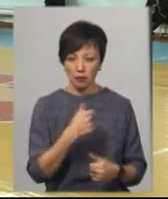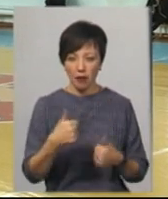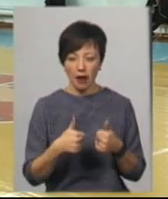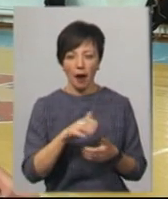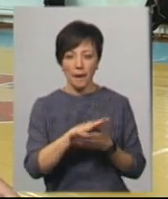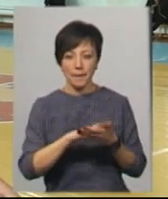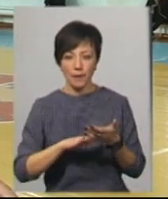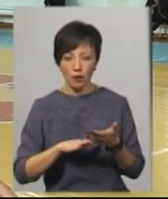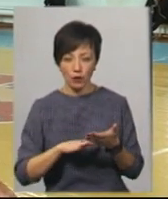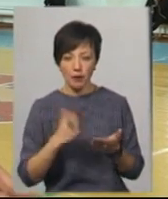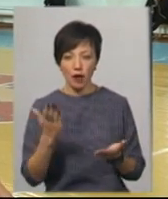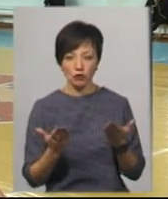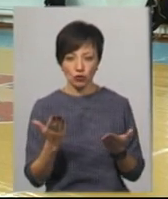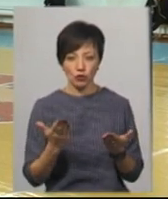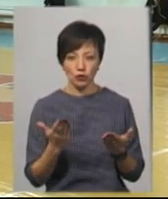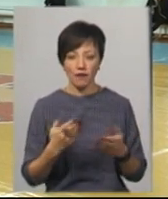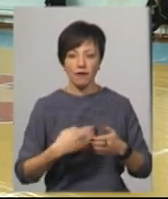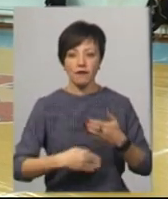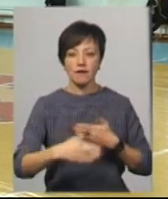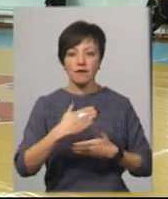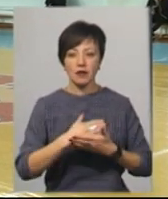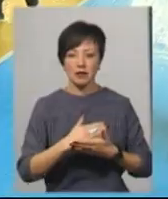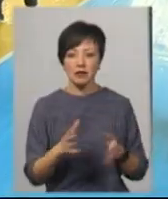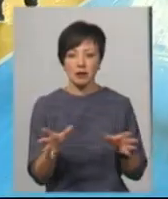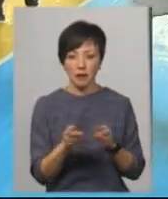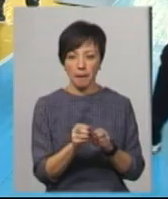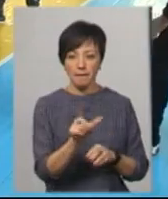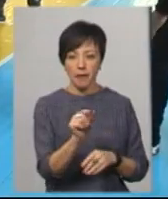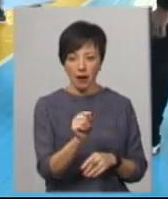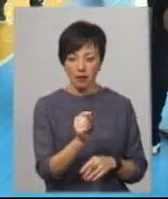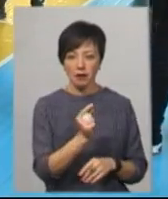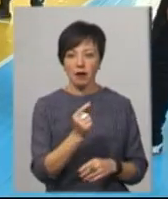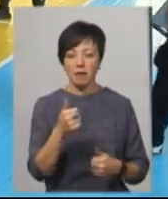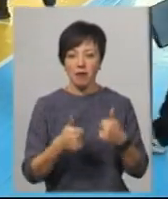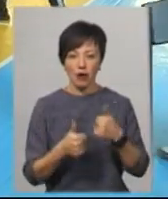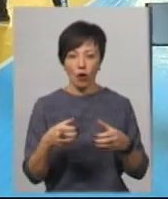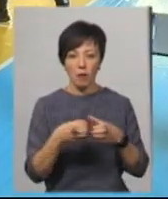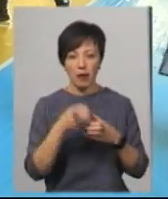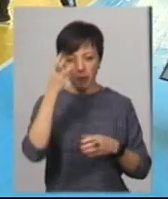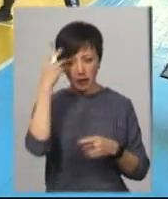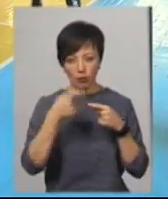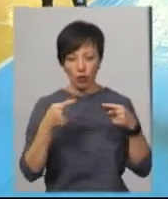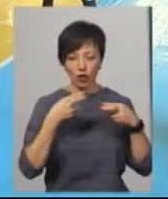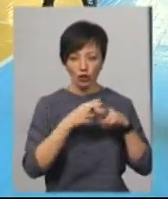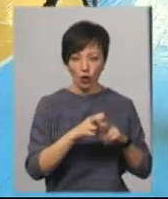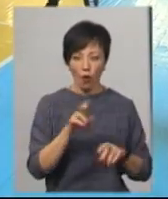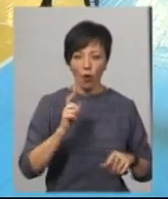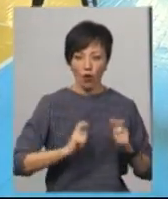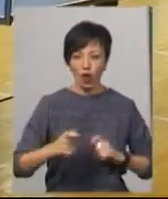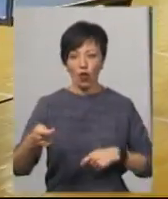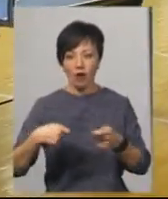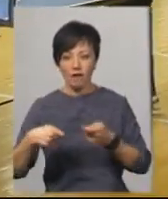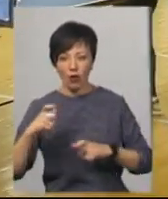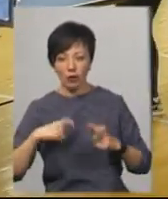а потім саме в кінці вони грають в парні. У парній партії команд Хмельницького політичного коледжу і Хмельницького торгівельного